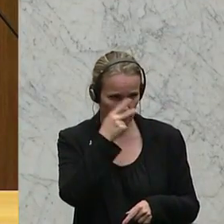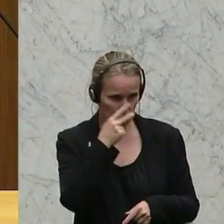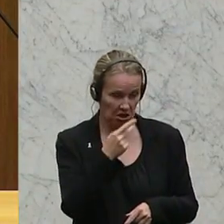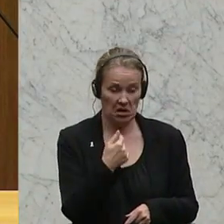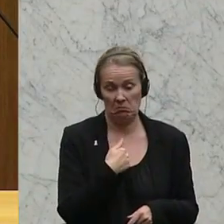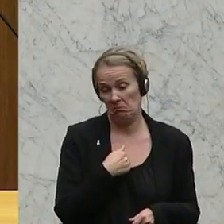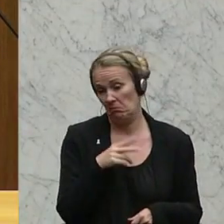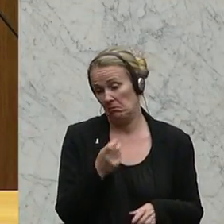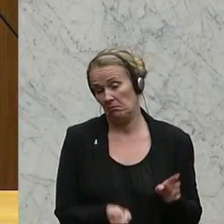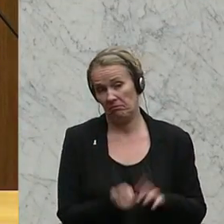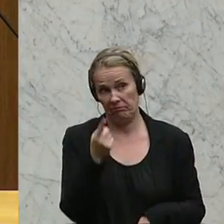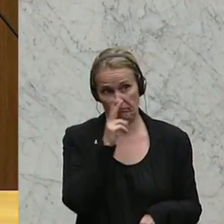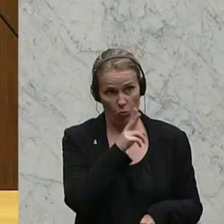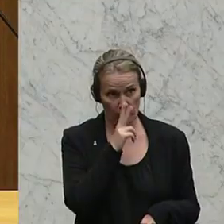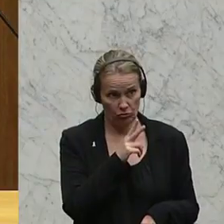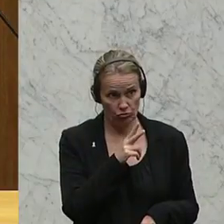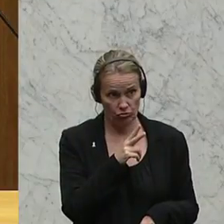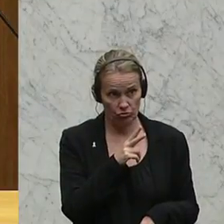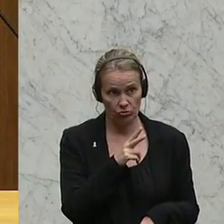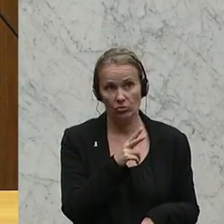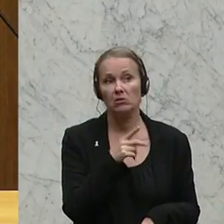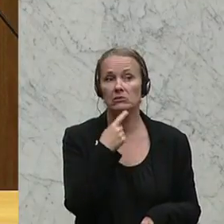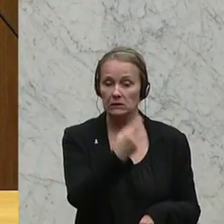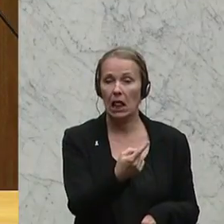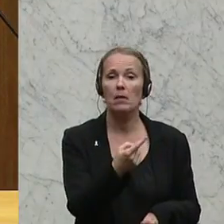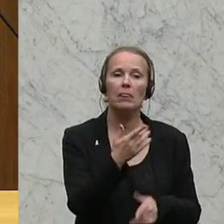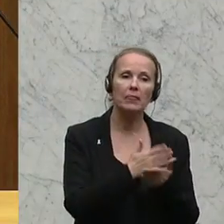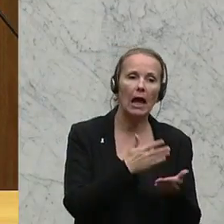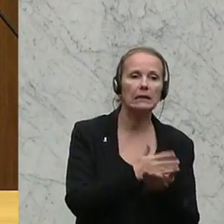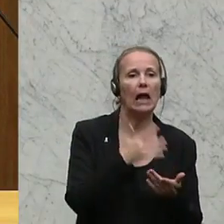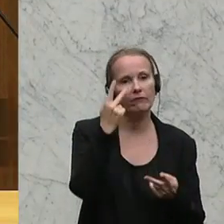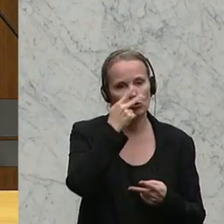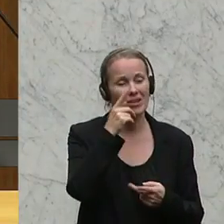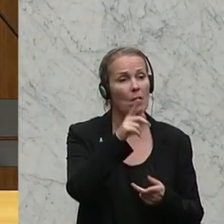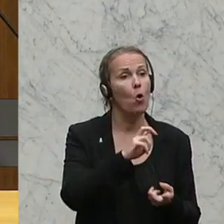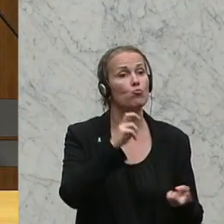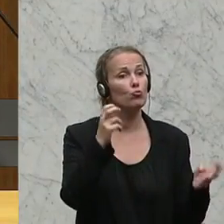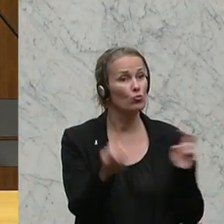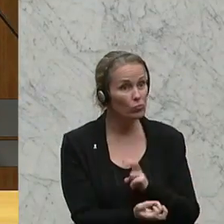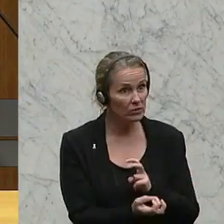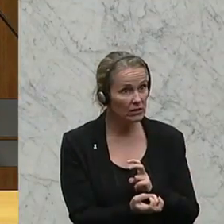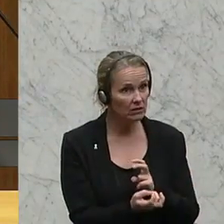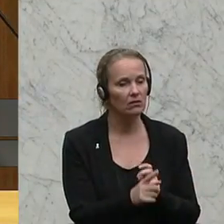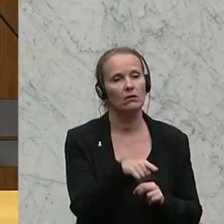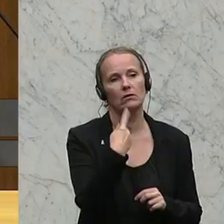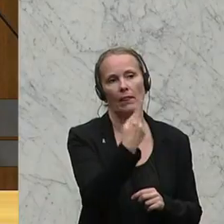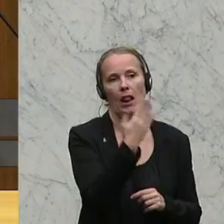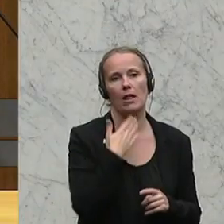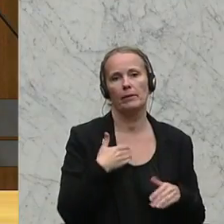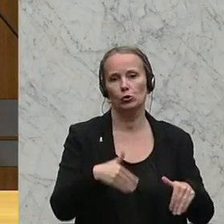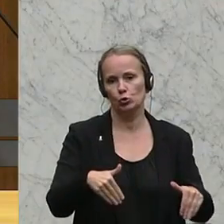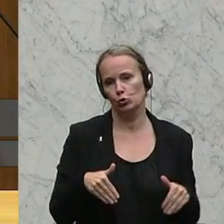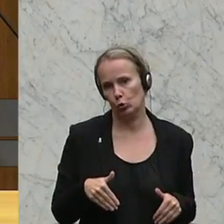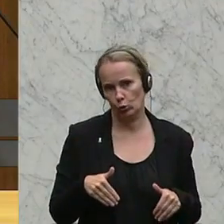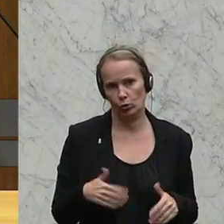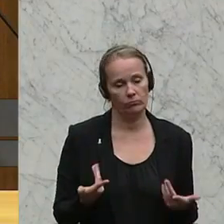ist mir eigentlich schleierhaft, weil einerseits wird Motive, wird Verständnis gezeigt, aber wenn es dann ums Umsetzen geht, dann zieht man sich lieber zurück.